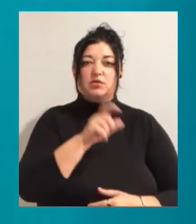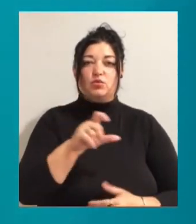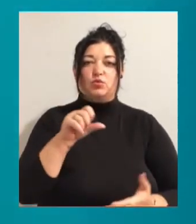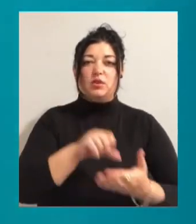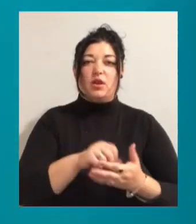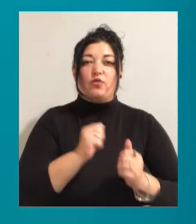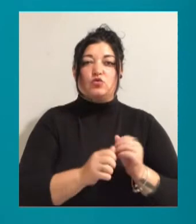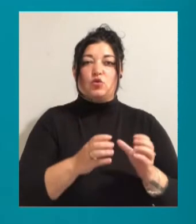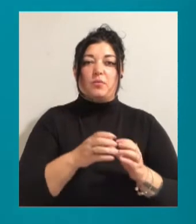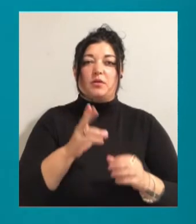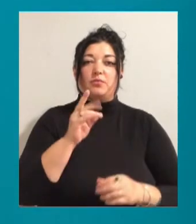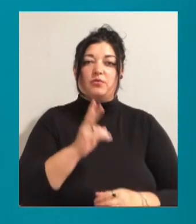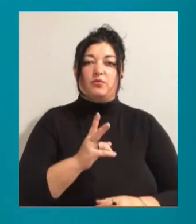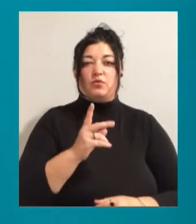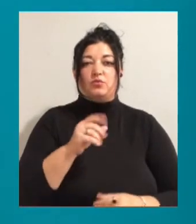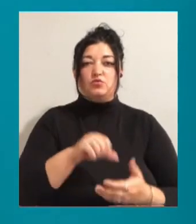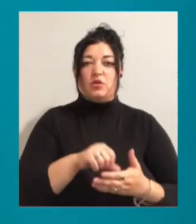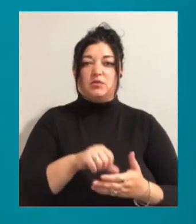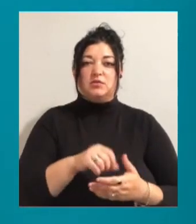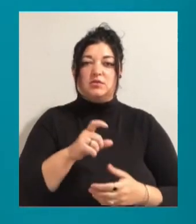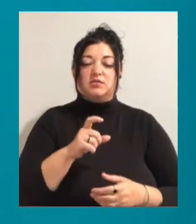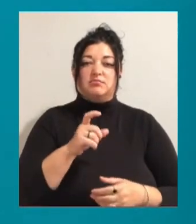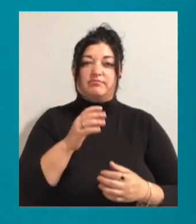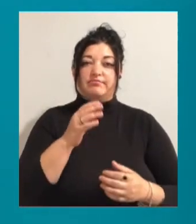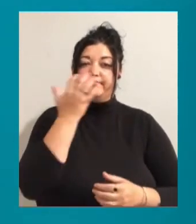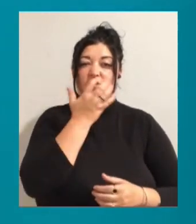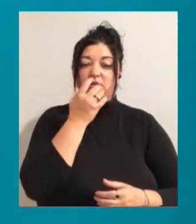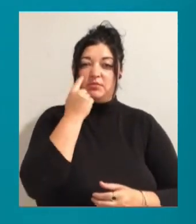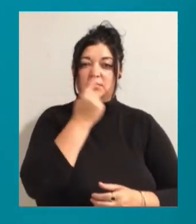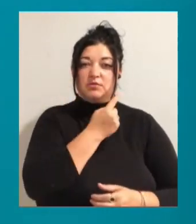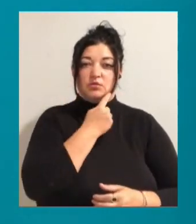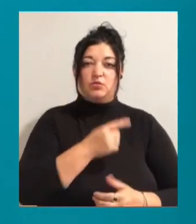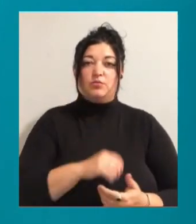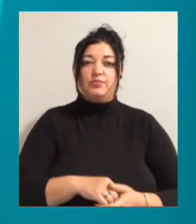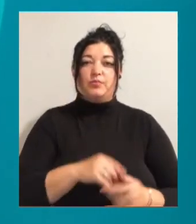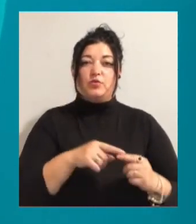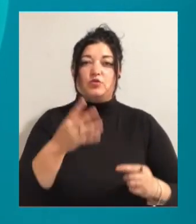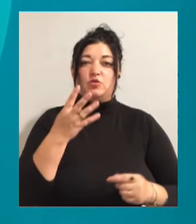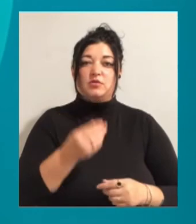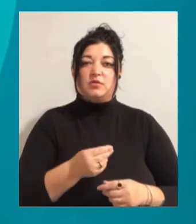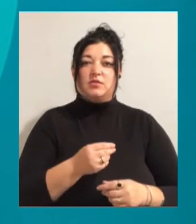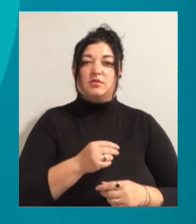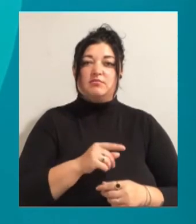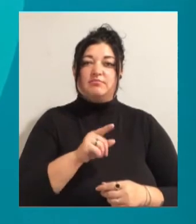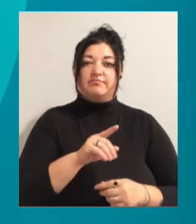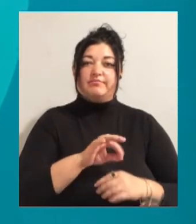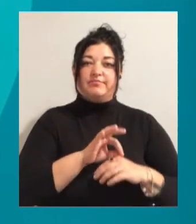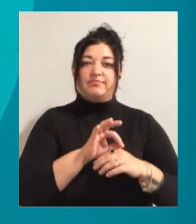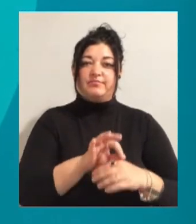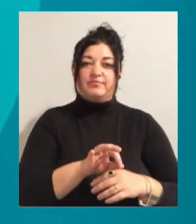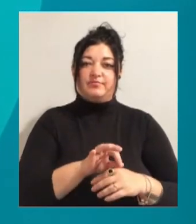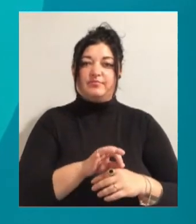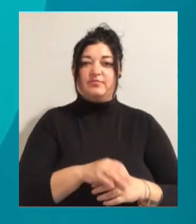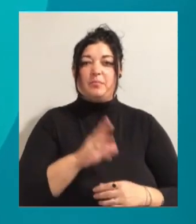команді по двоє, один з яких – учасник з вадами зору. Продовж чотирьох днів вони проїдуть Куяльницький лиман, Нижній Дністровський